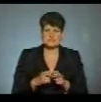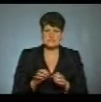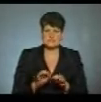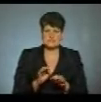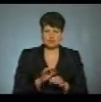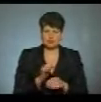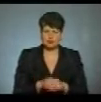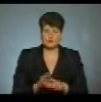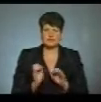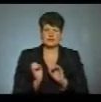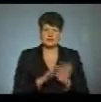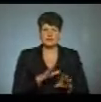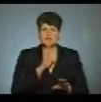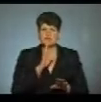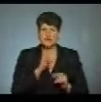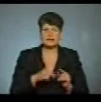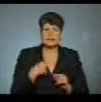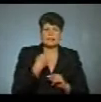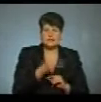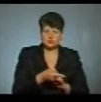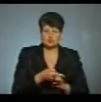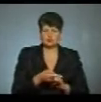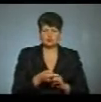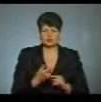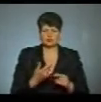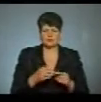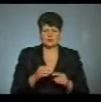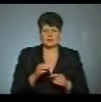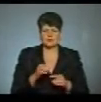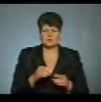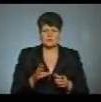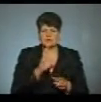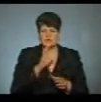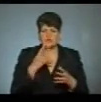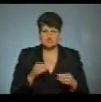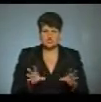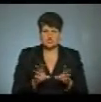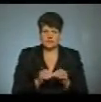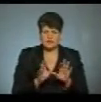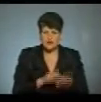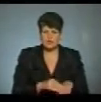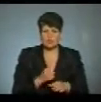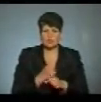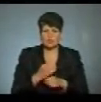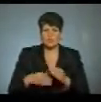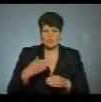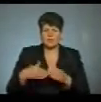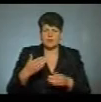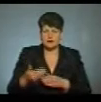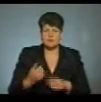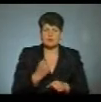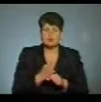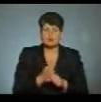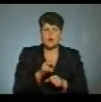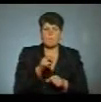Передаємо дівчатам на наступний етап. Дівчата вже вширають, і робота йде далі. Ми працюємо